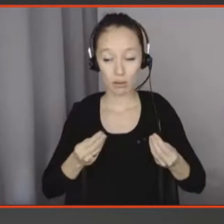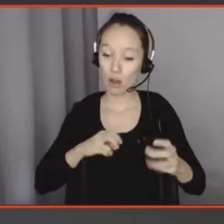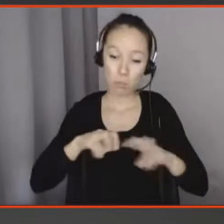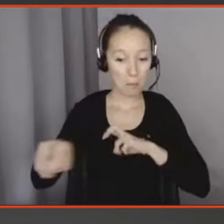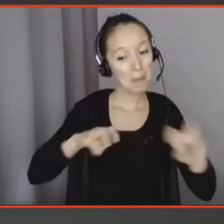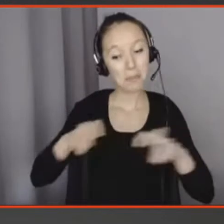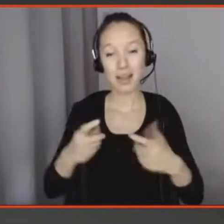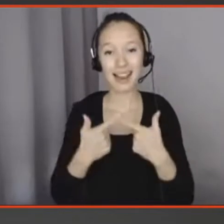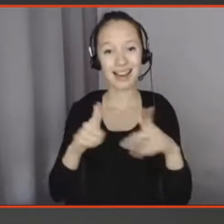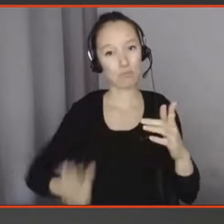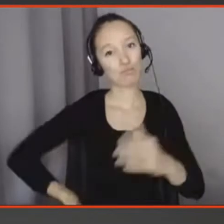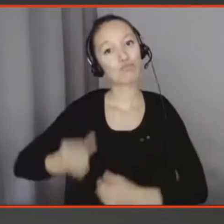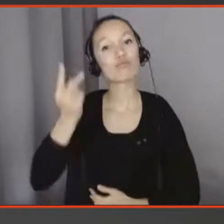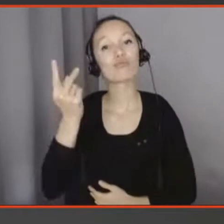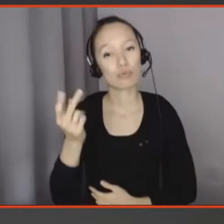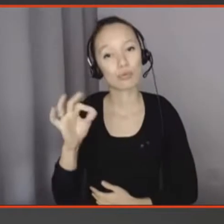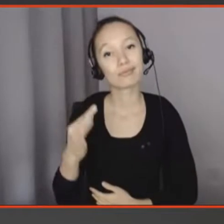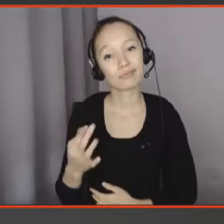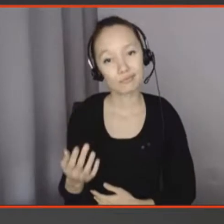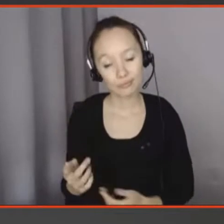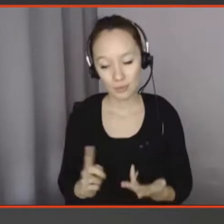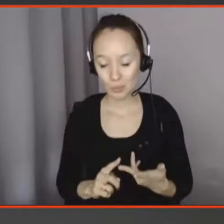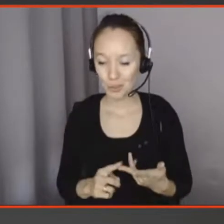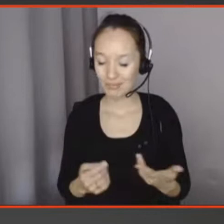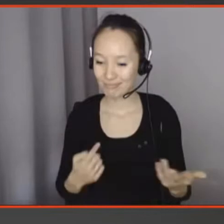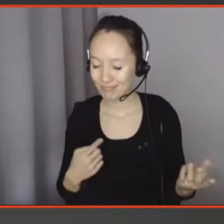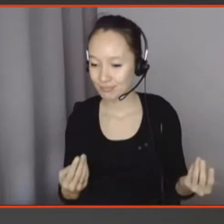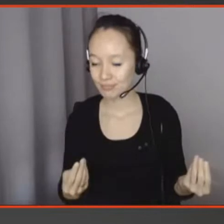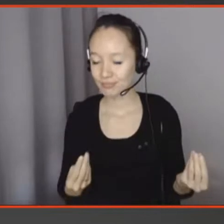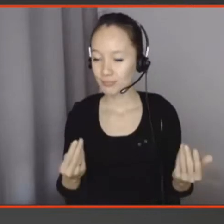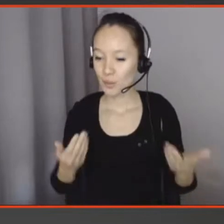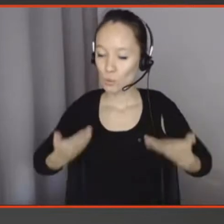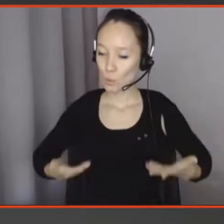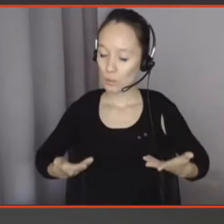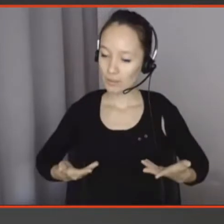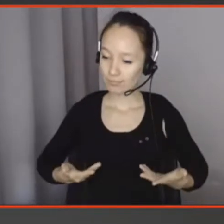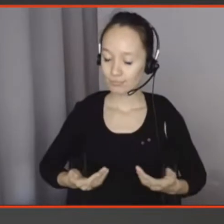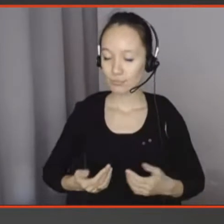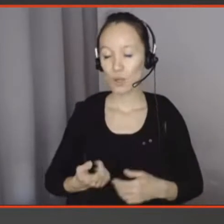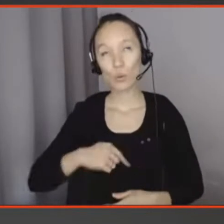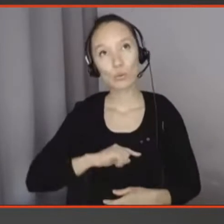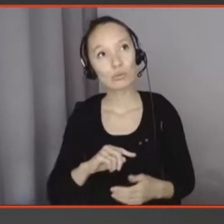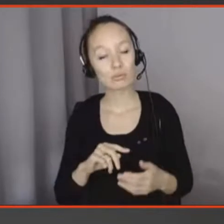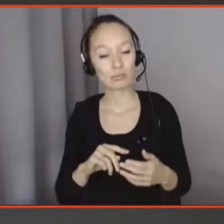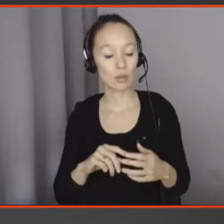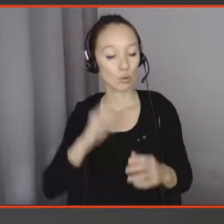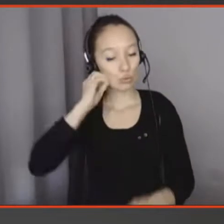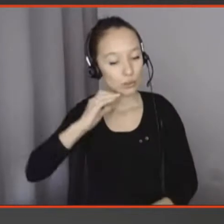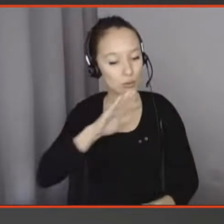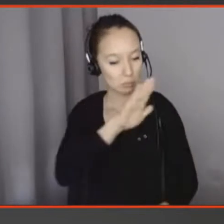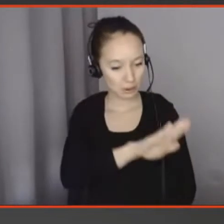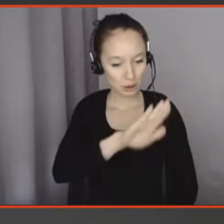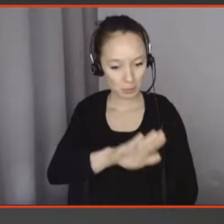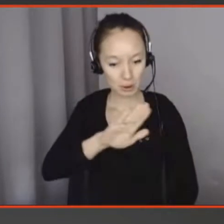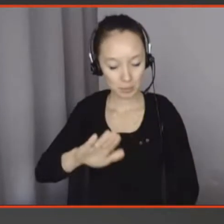je me suis dit, en tant que concepteur, j'aimerais soulever cette question aujourd'hui. Si on conçoit des technologies pour chaque usage du quotidien, comment ça se fait